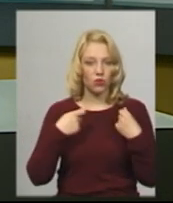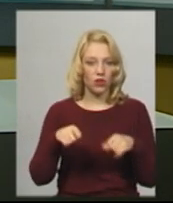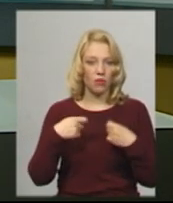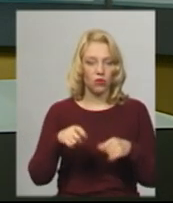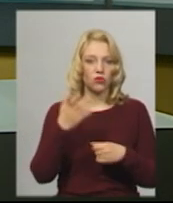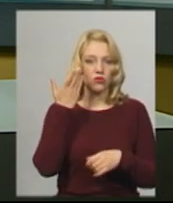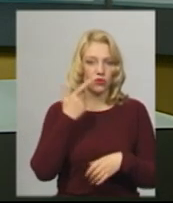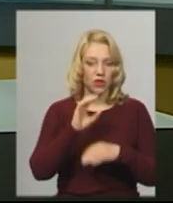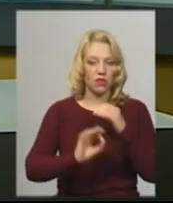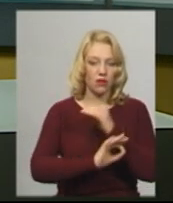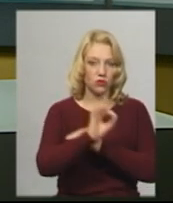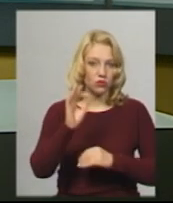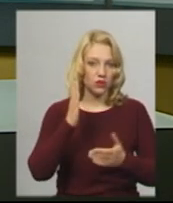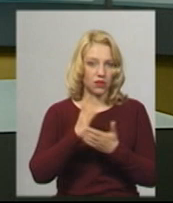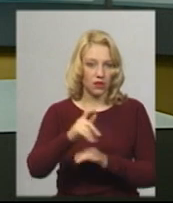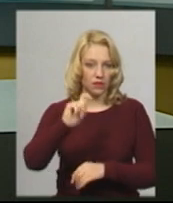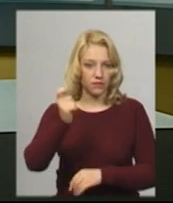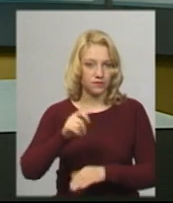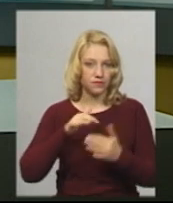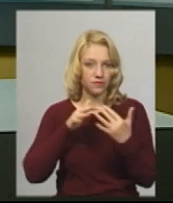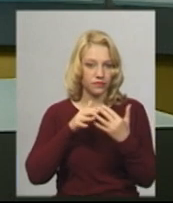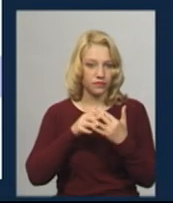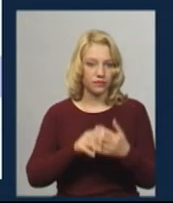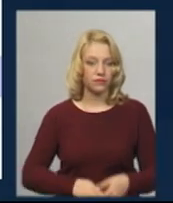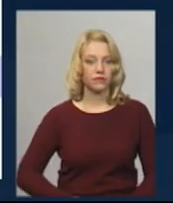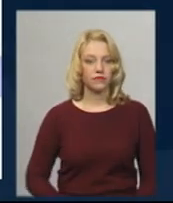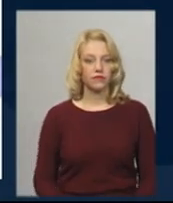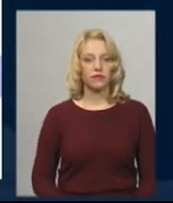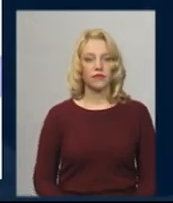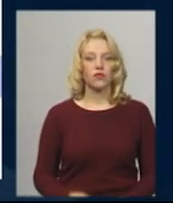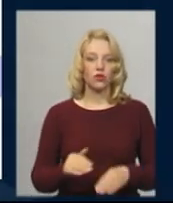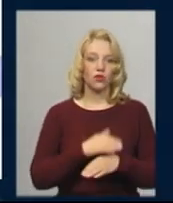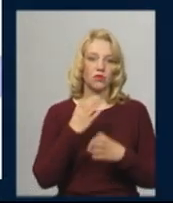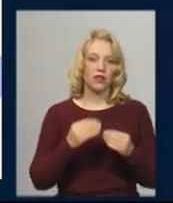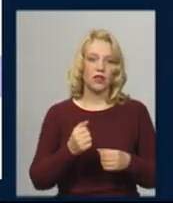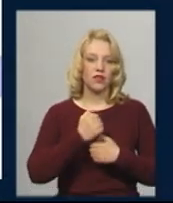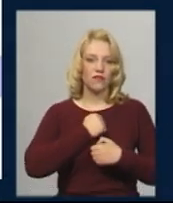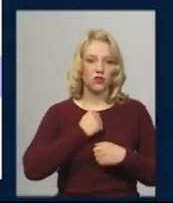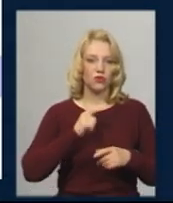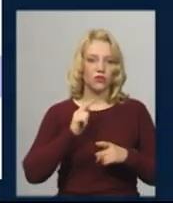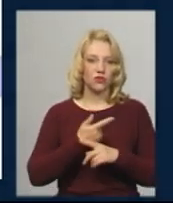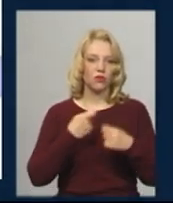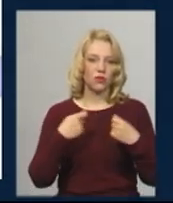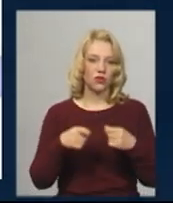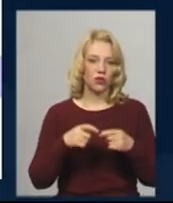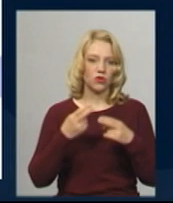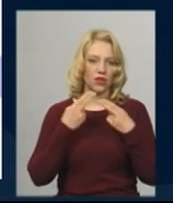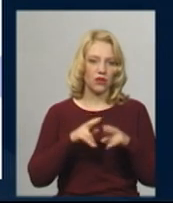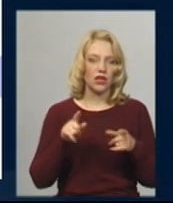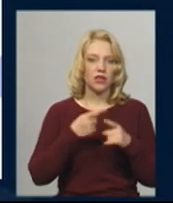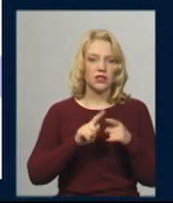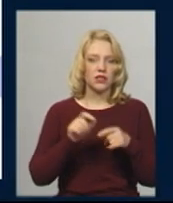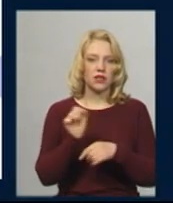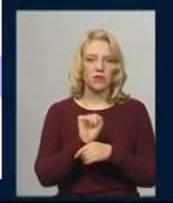військові дії. Подробиці далі у нашому сюжеті. Добрий день, військові знову продають техніку. А цих машин, які на